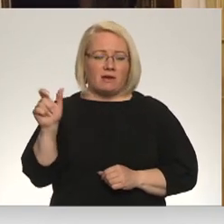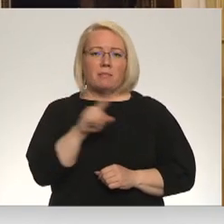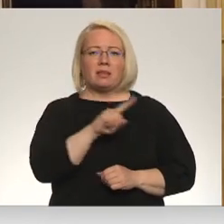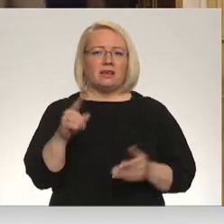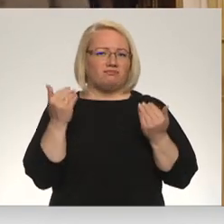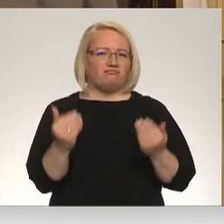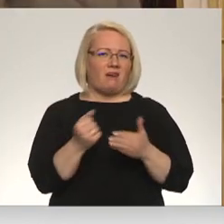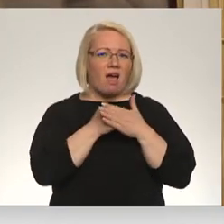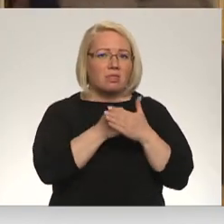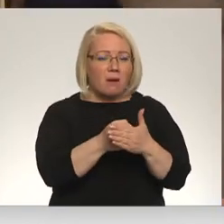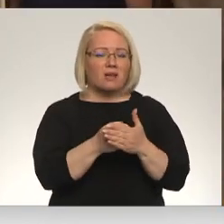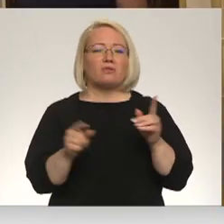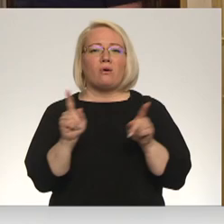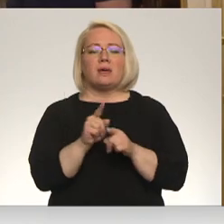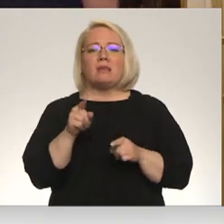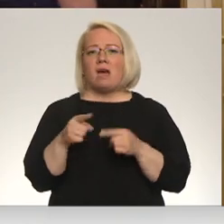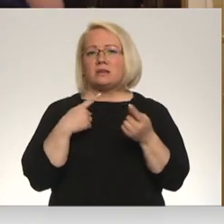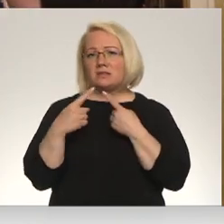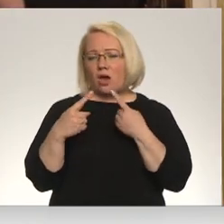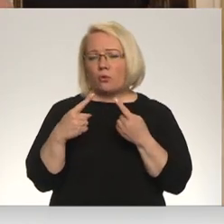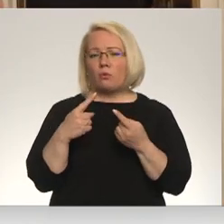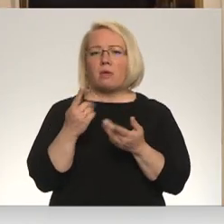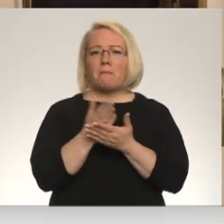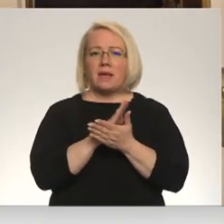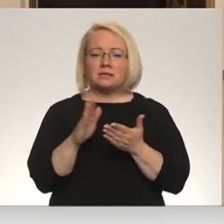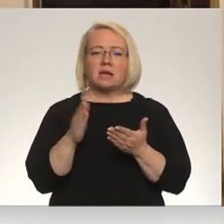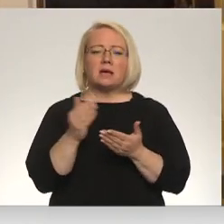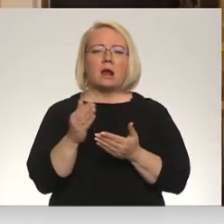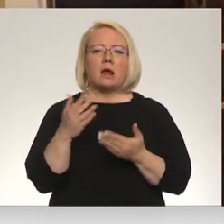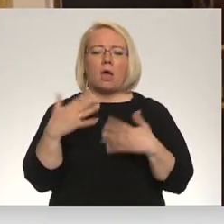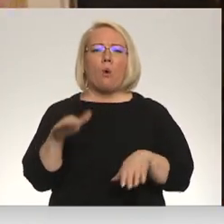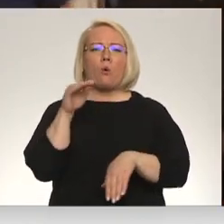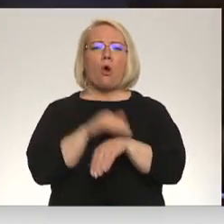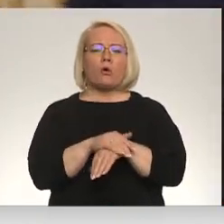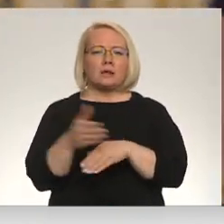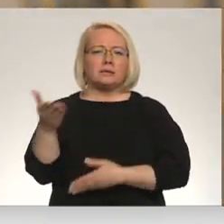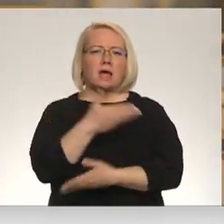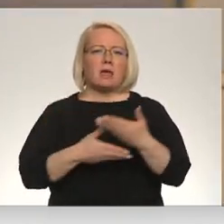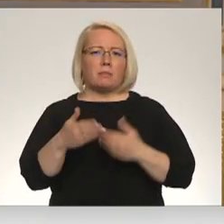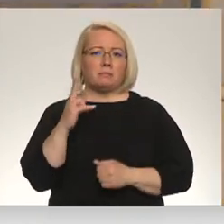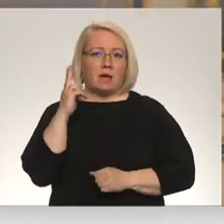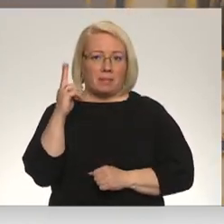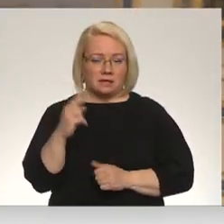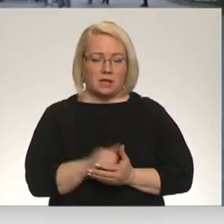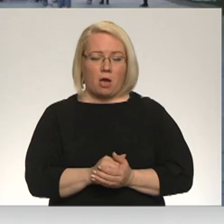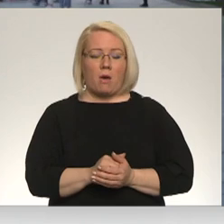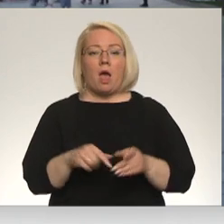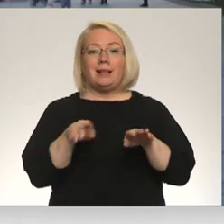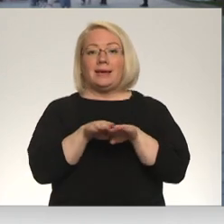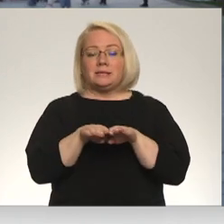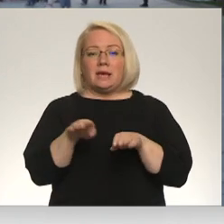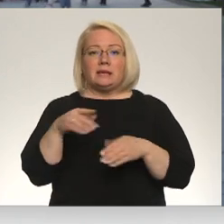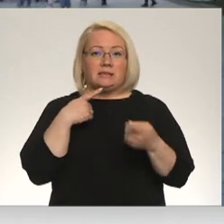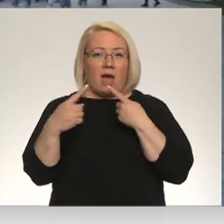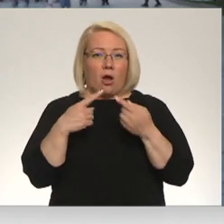atbalstu un arī šī saruna noslēdzās ar jau pavisam konkrētiem sadarbības apliecinājumiem. Un līdzīgi arī sarunā ar Ukraiņas